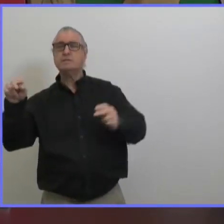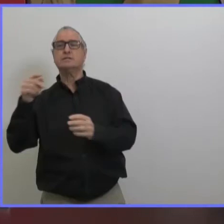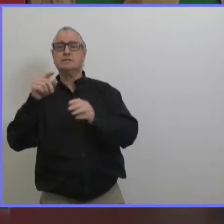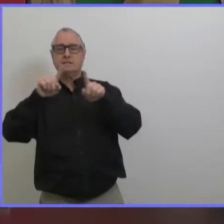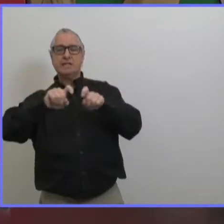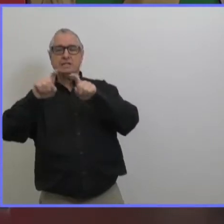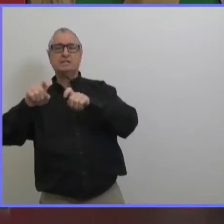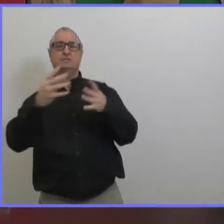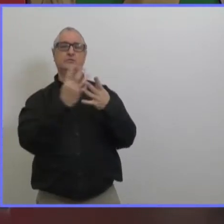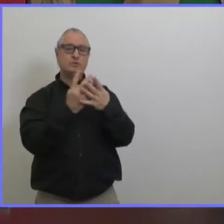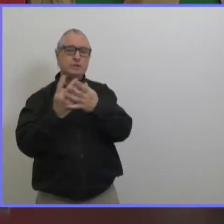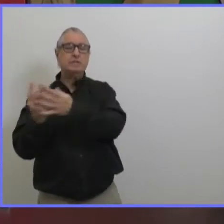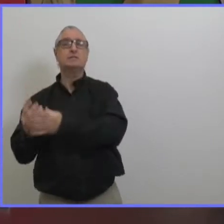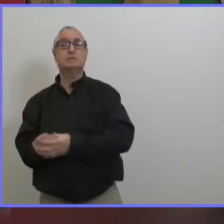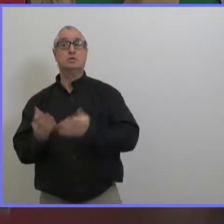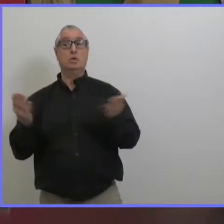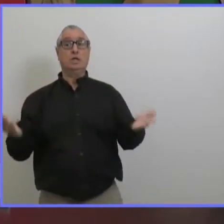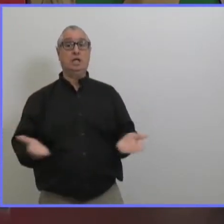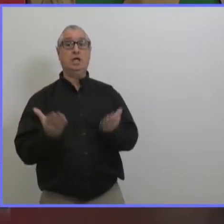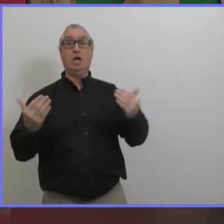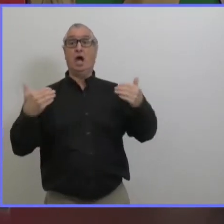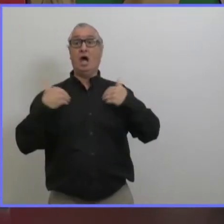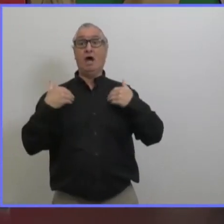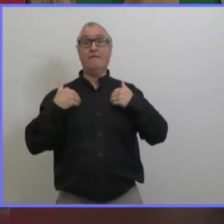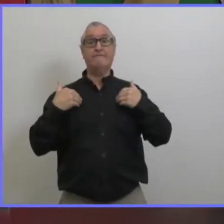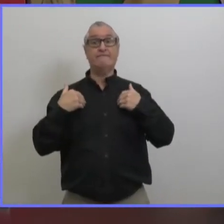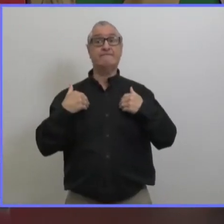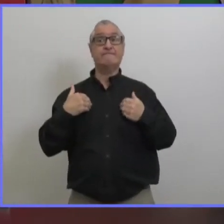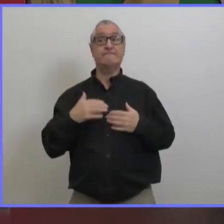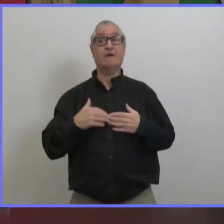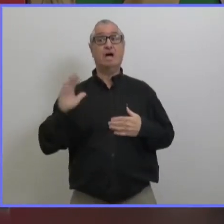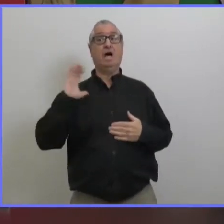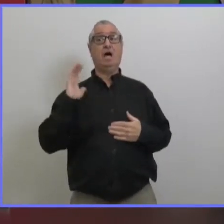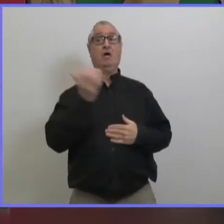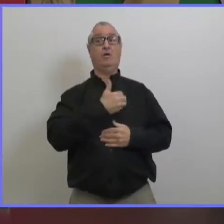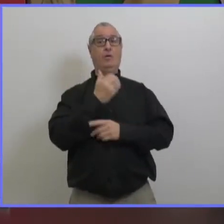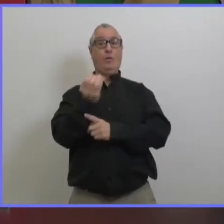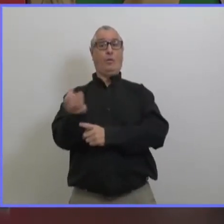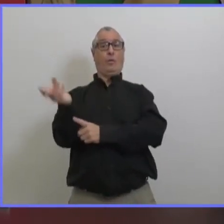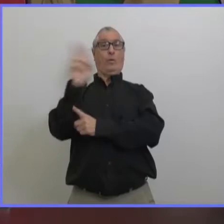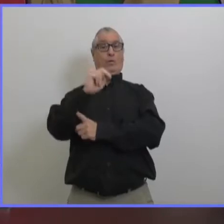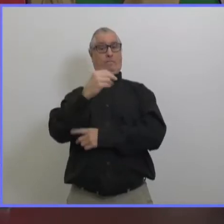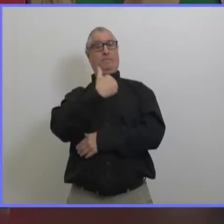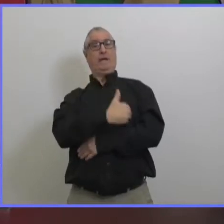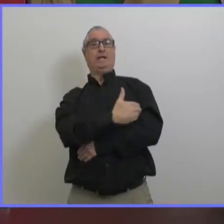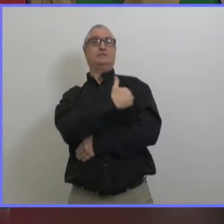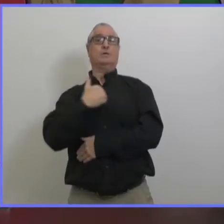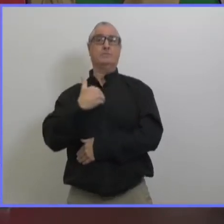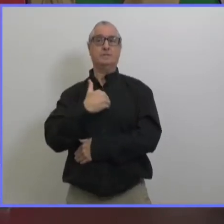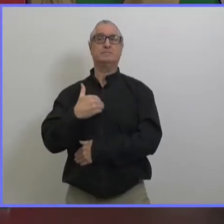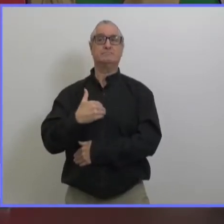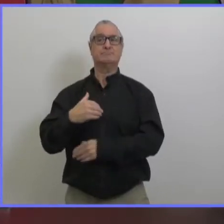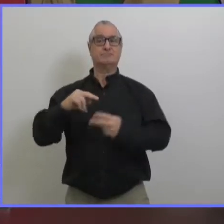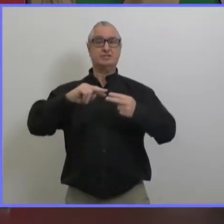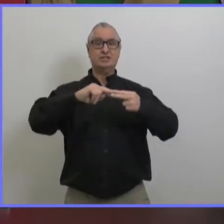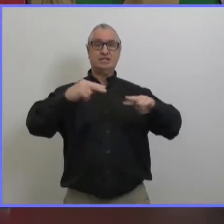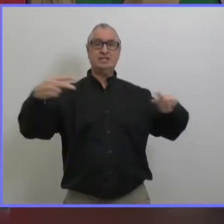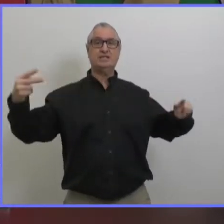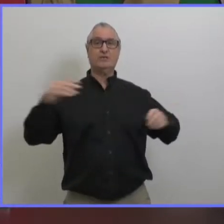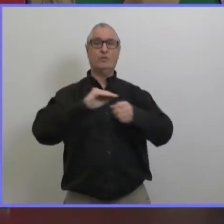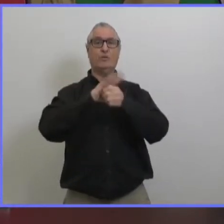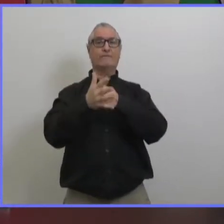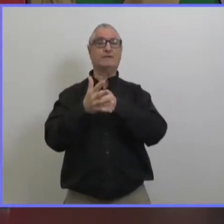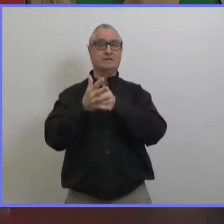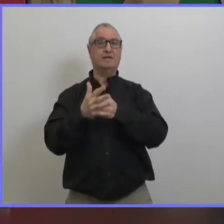variants dont nous avions détecté des variants qui étaient possiblement unique au manitoba et ça va probablement être le cas dans la majorité des provinces